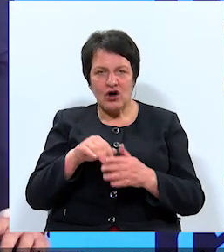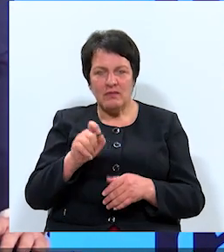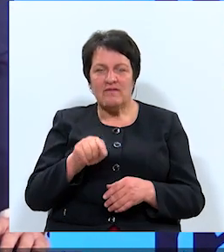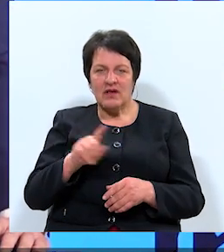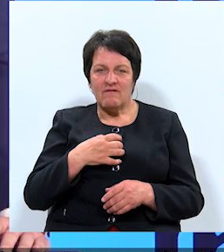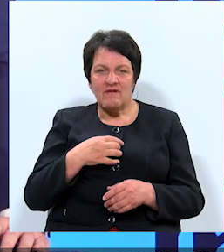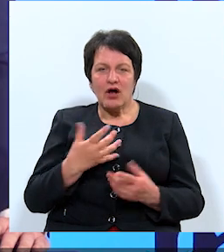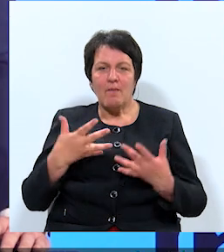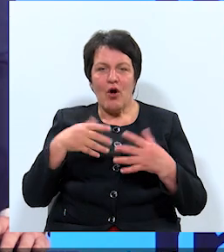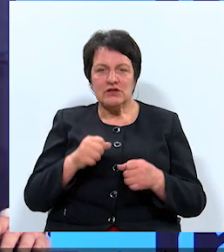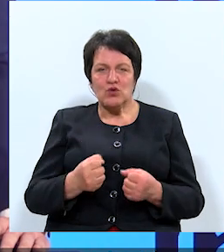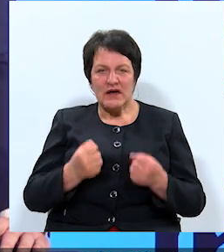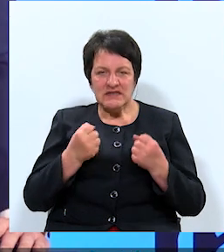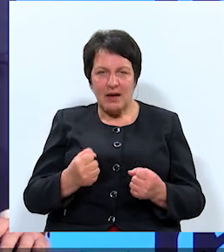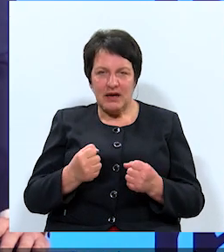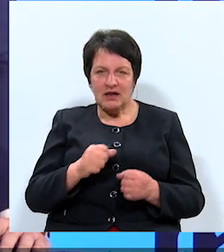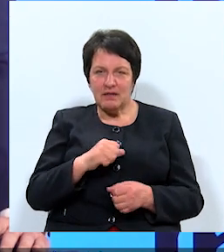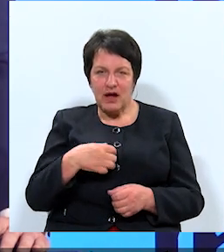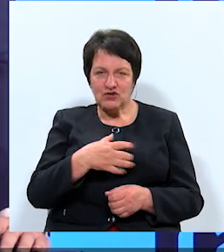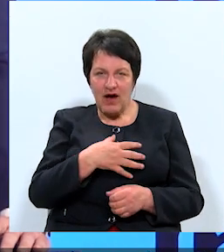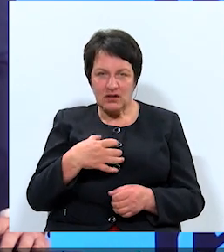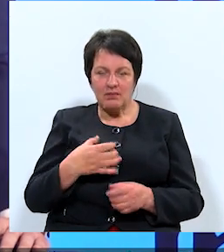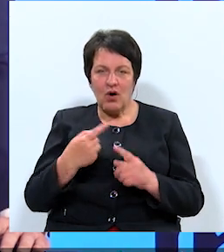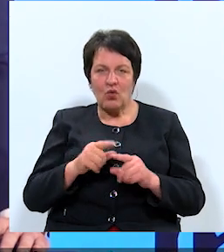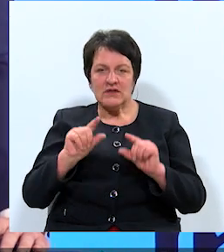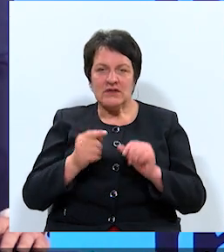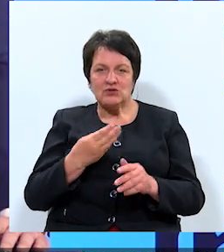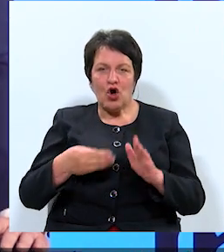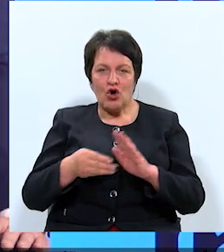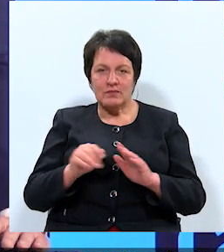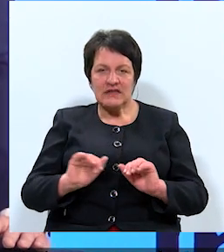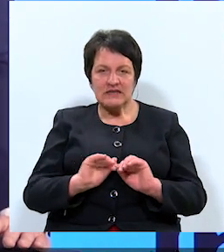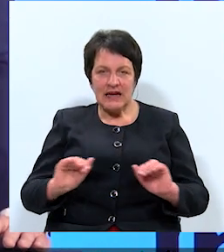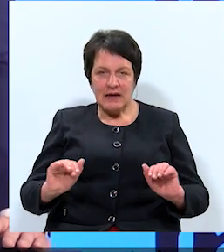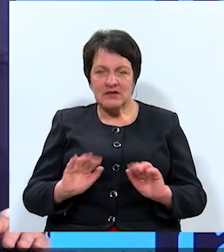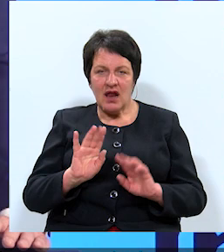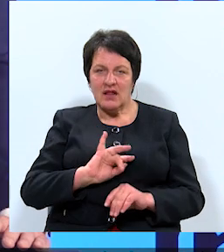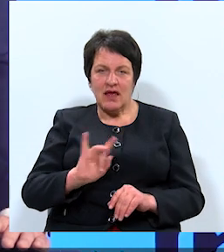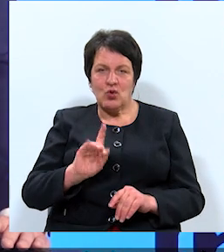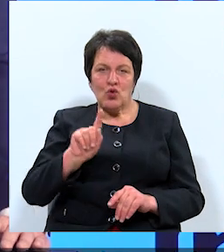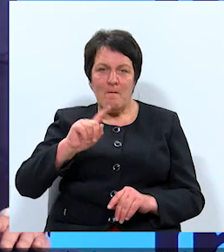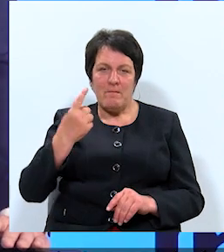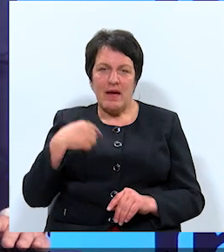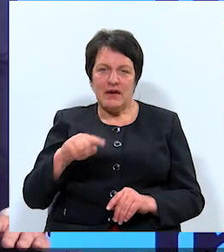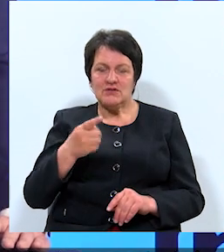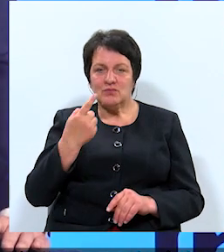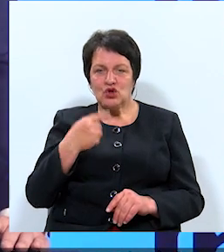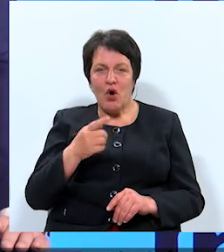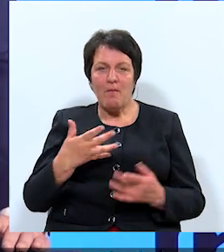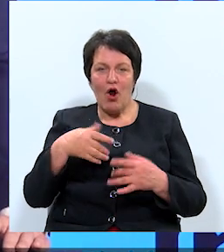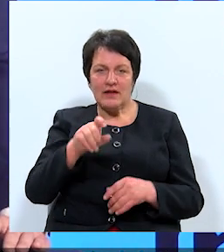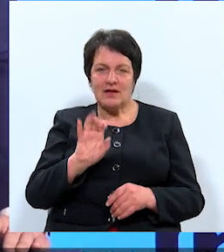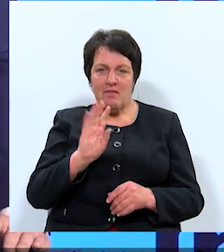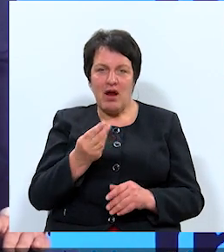politiskā stabilitāte pašvaldībā un zemes korupcijas līmenis, lai nebūtu piepracījama no politikiem par kukuļiem,